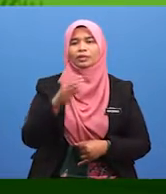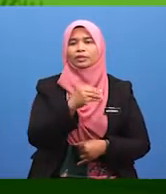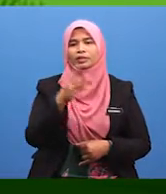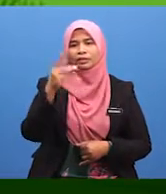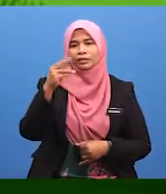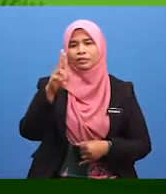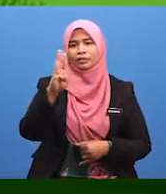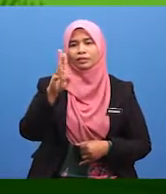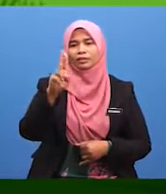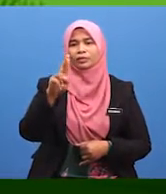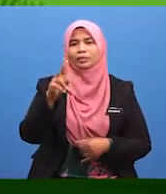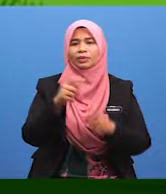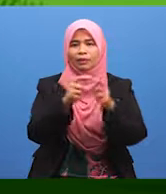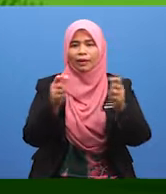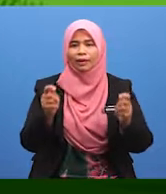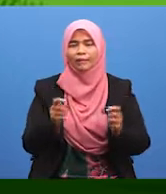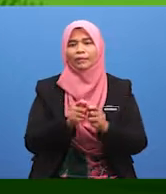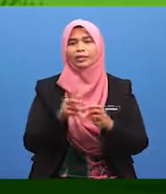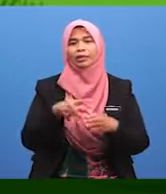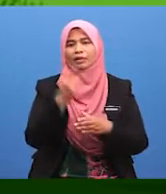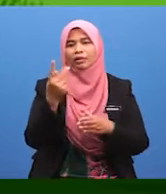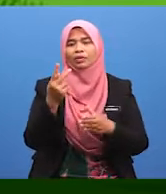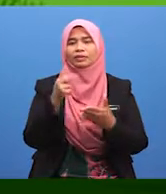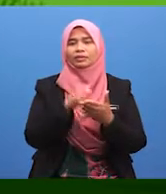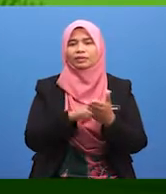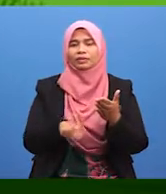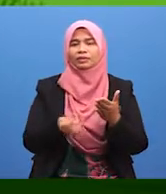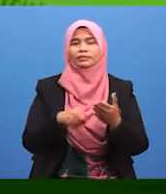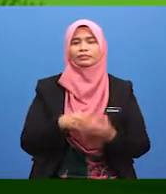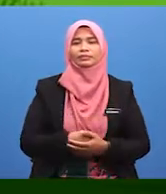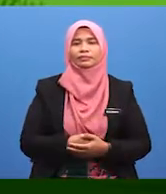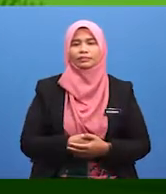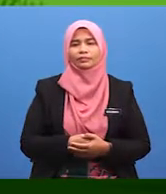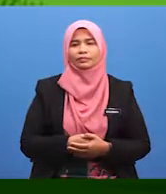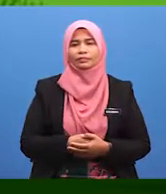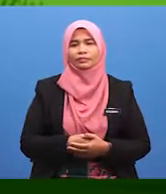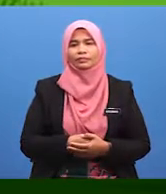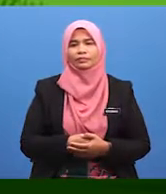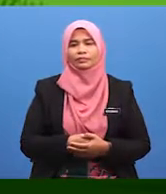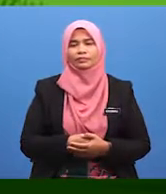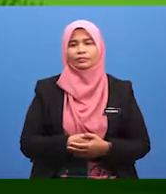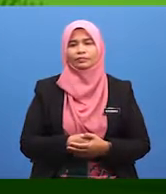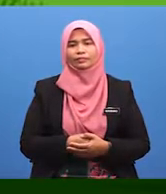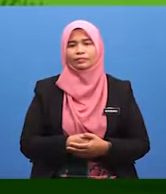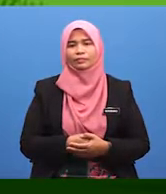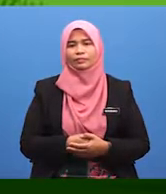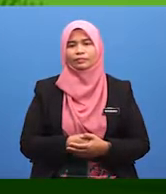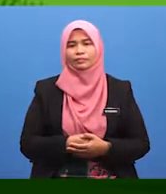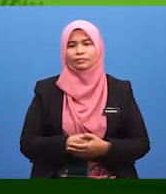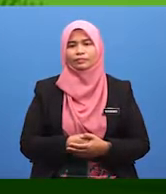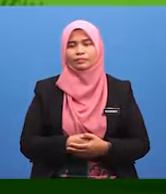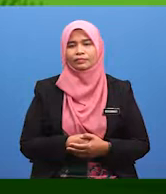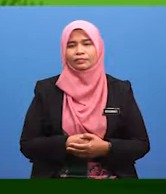dubur pula ialah tempat keluarnya najis kita. Yang buang air besar.